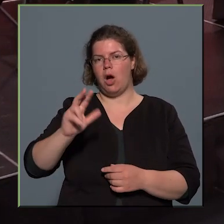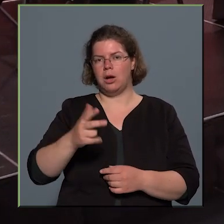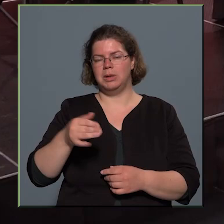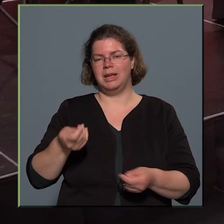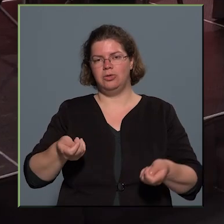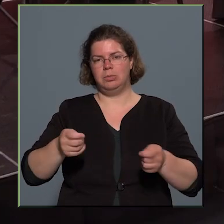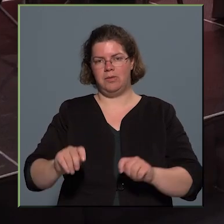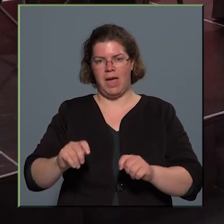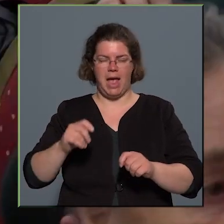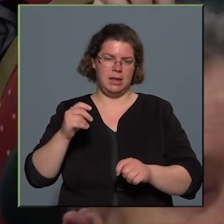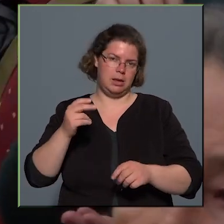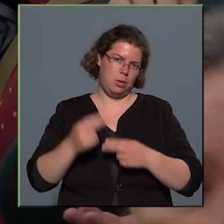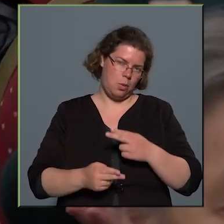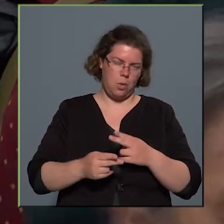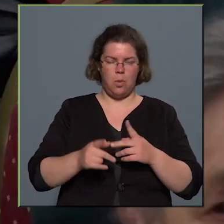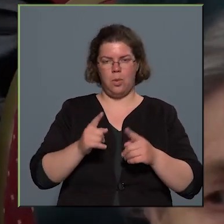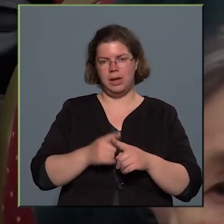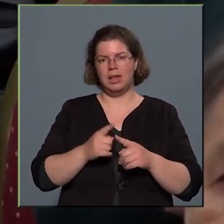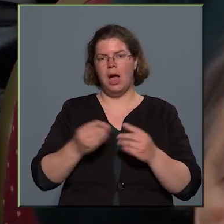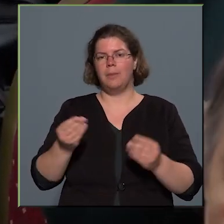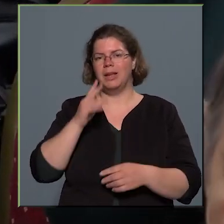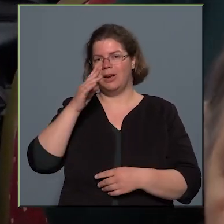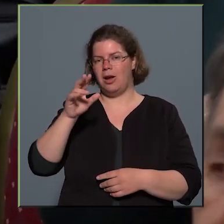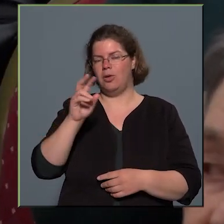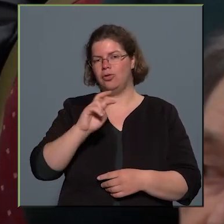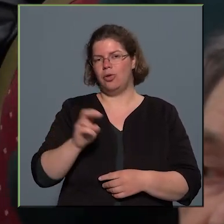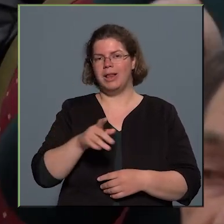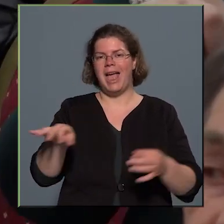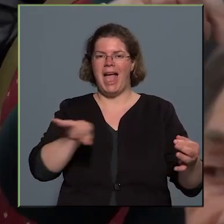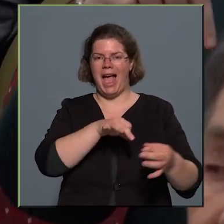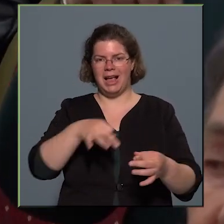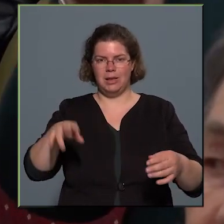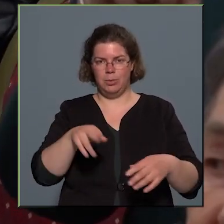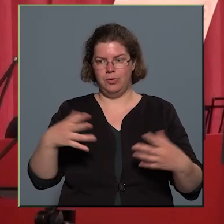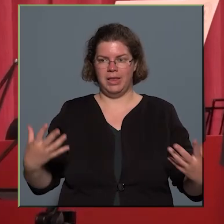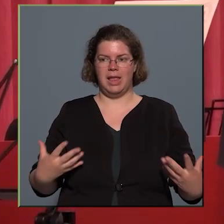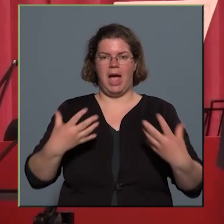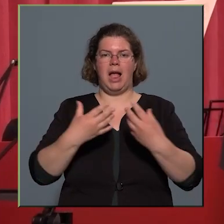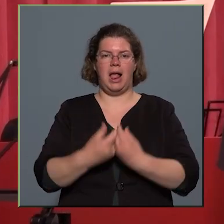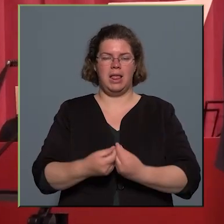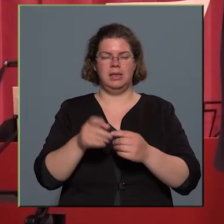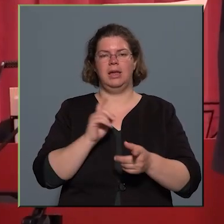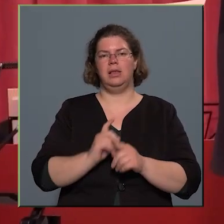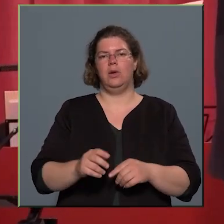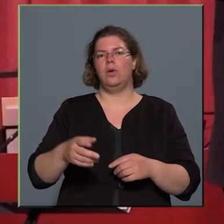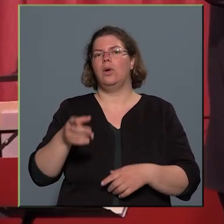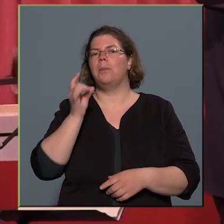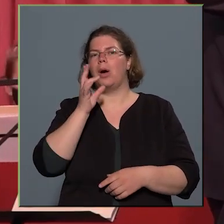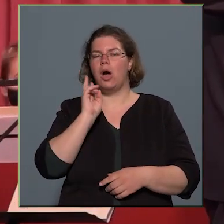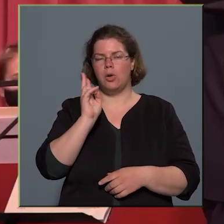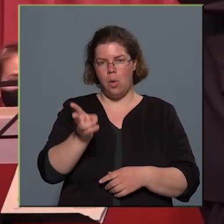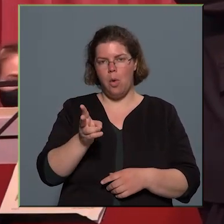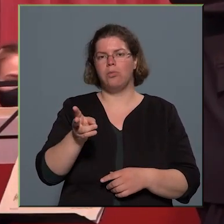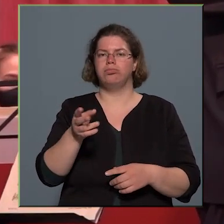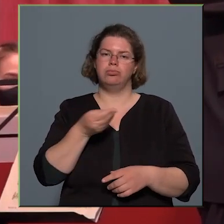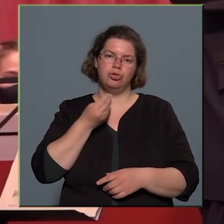befejező része, amin Kaló Zsolt hegedű művészszel játszhatunk. Barok műsort szerettünk volna